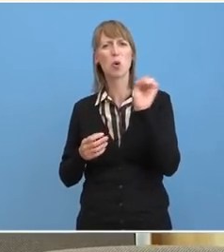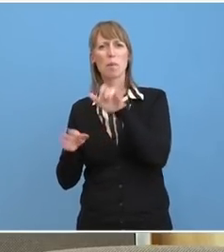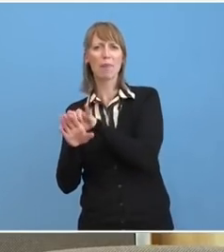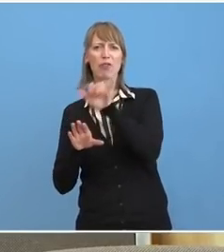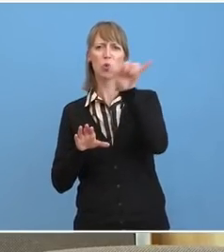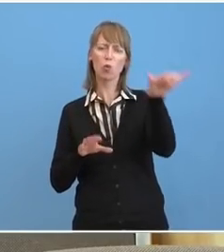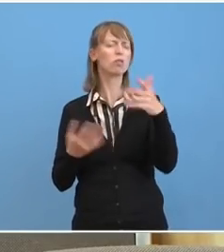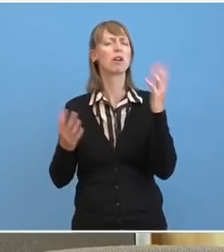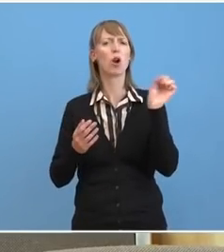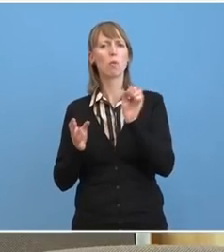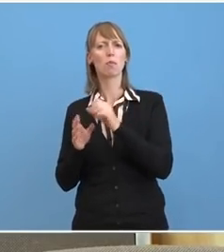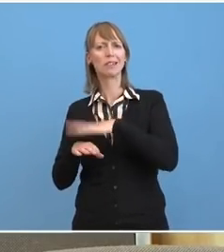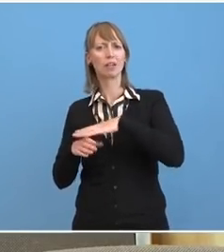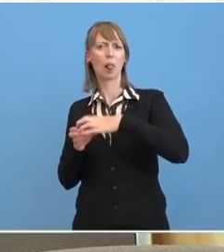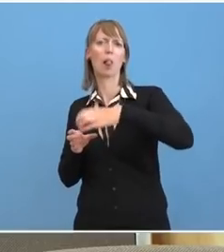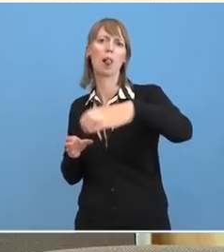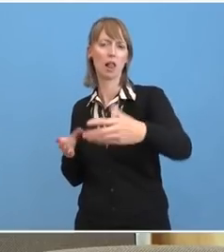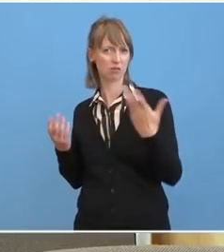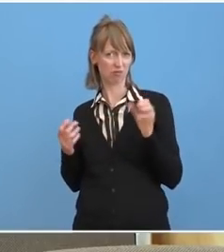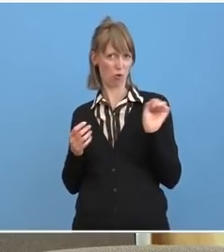die Bundesregierung? Woran lag es?